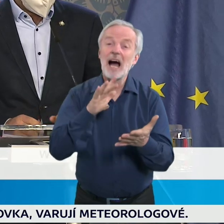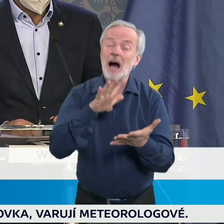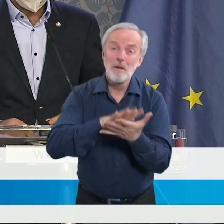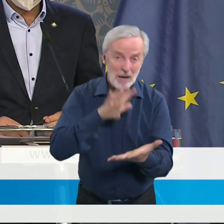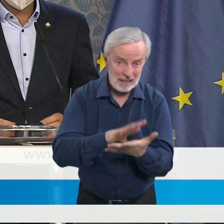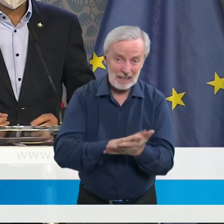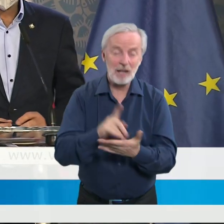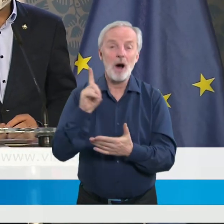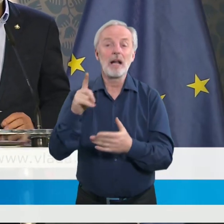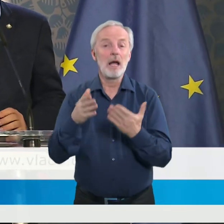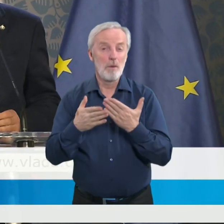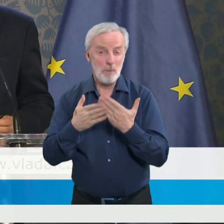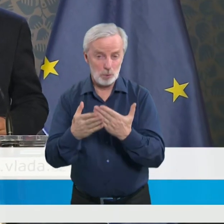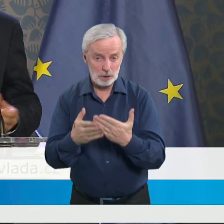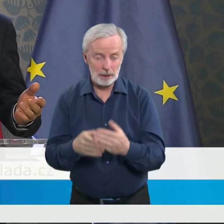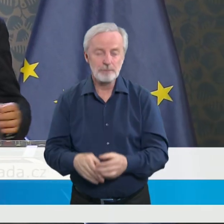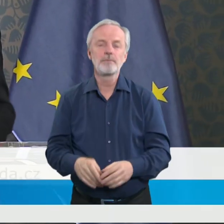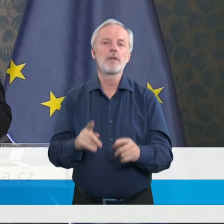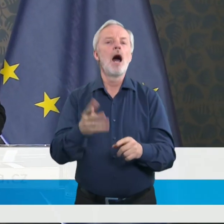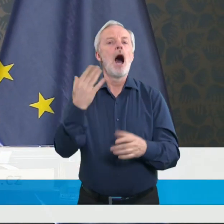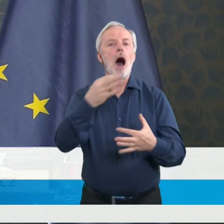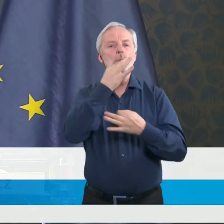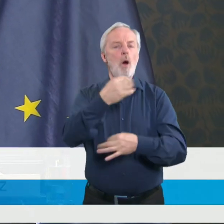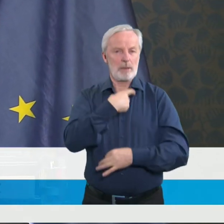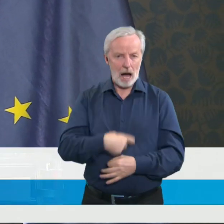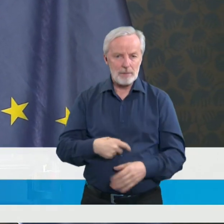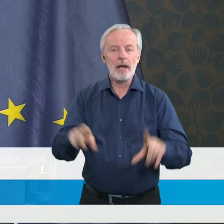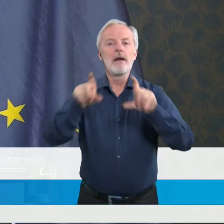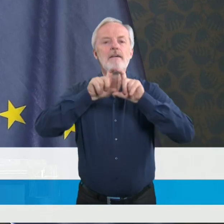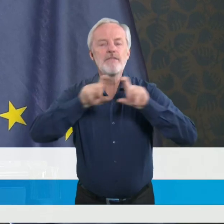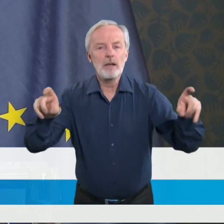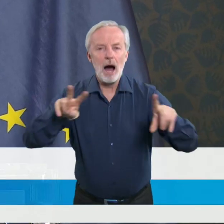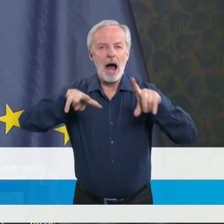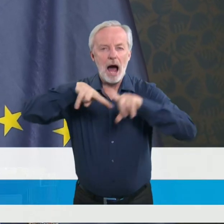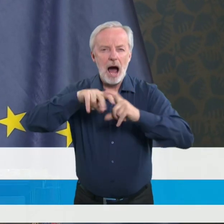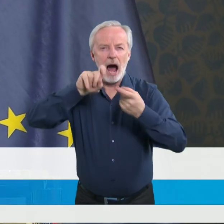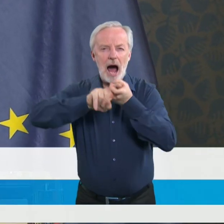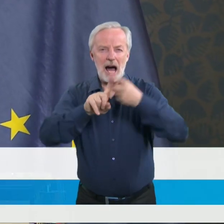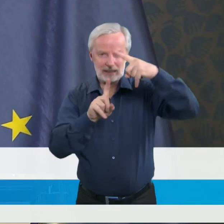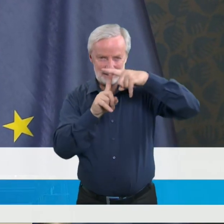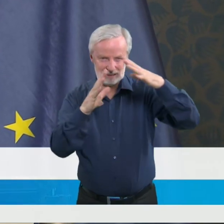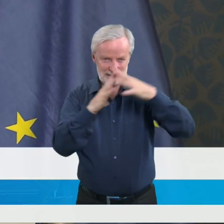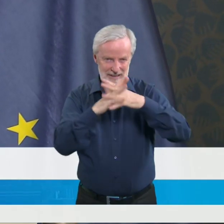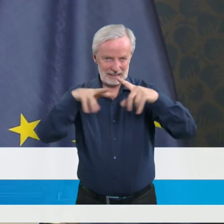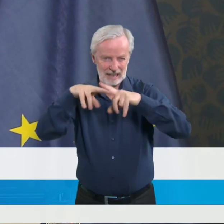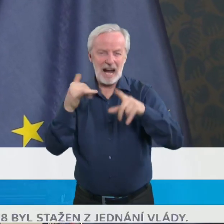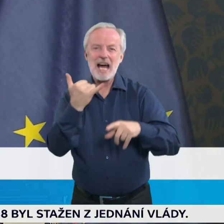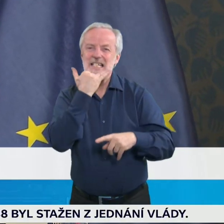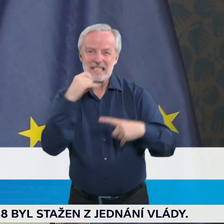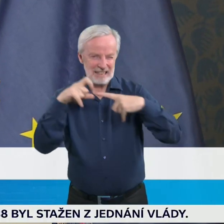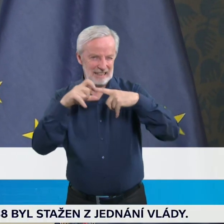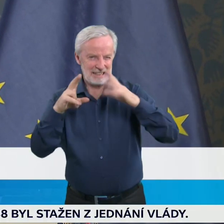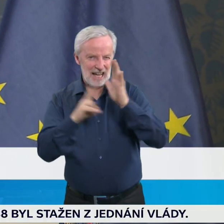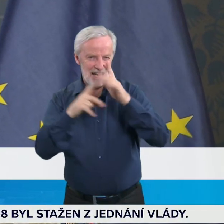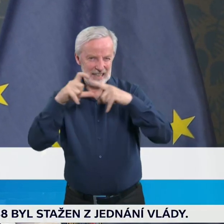A k AstraZeneca, podle informací, které mám, a které jsem si mimo jiné ověřil i u státního ústravu pro kontrolu léčiv, tak žádná